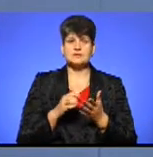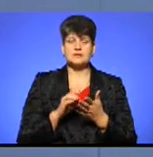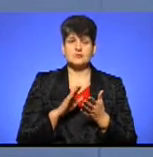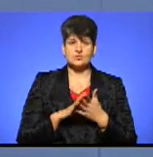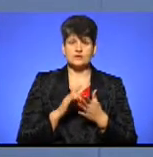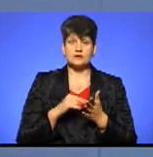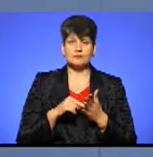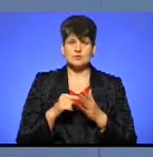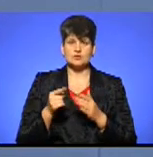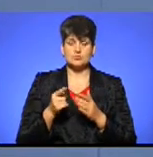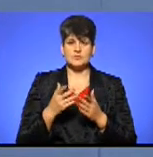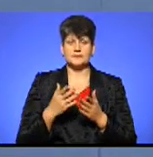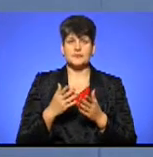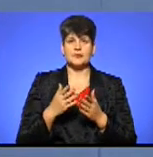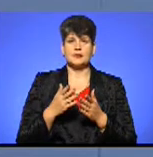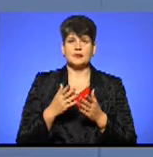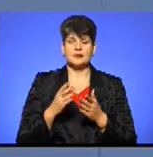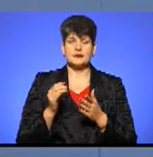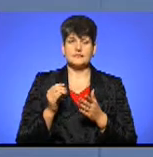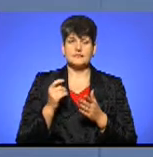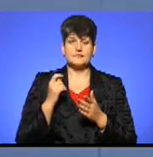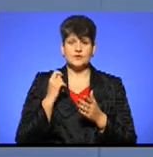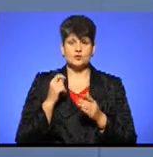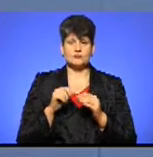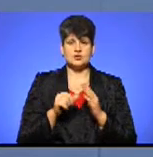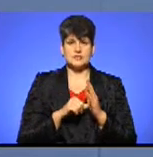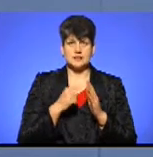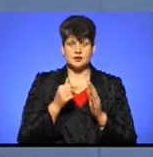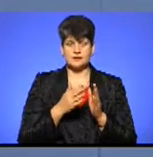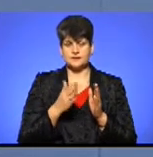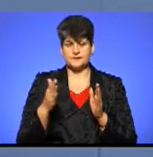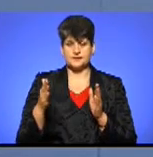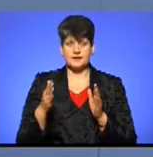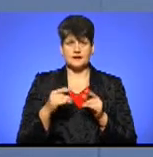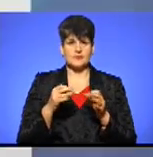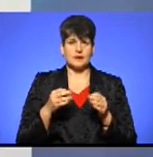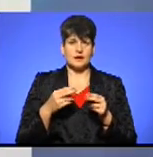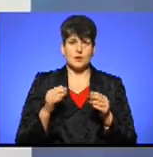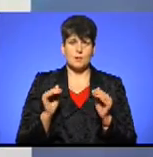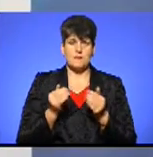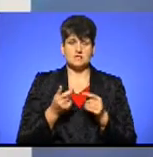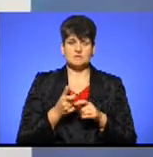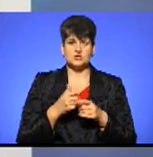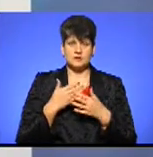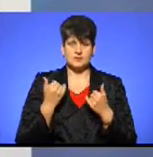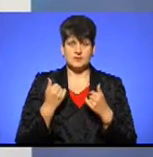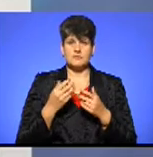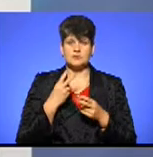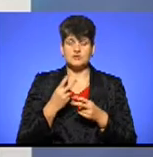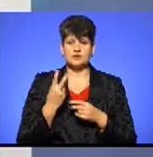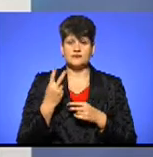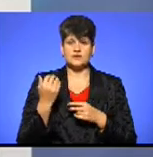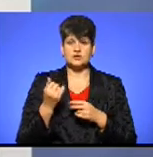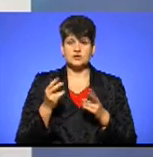місті Тернополі, місця реєстрація, місто Тернопіль, віком від 16 років. Жодних більших обмежень немає. Ми бачимо, що два тижні цього лиш для